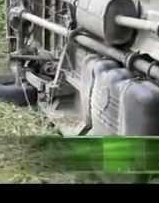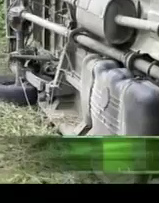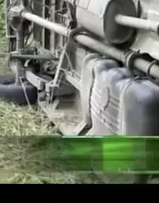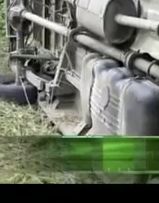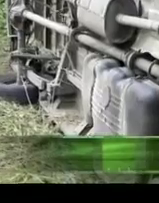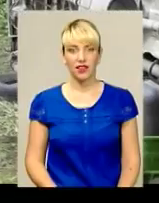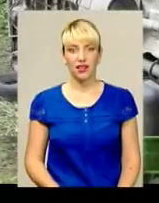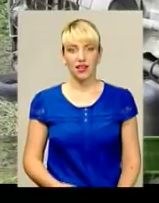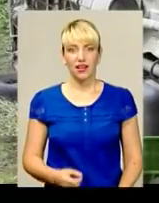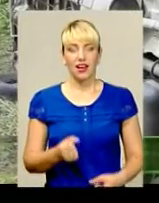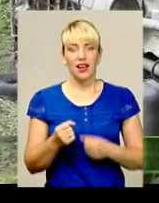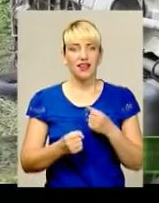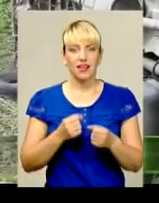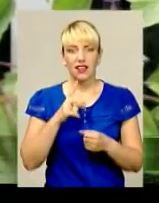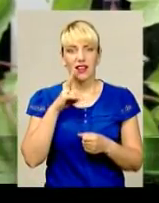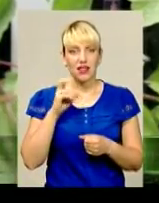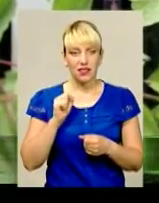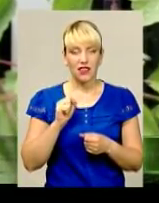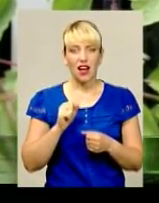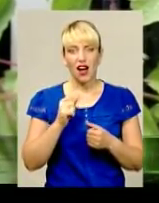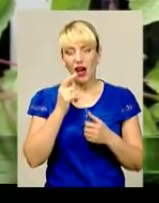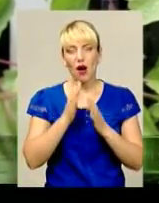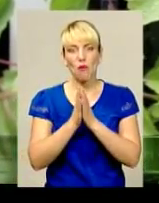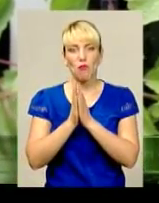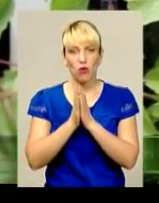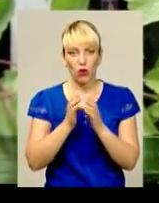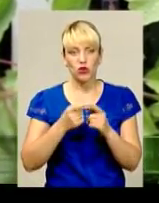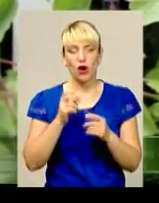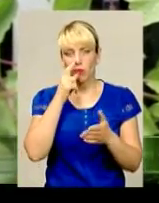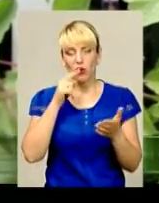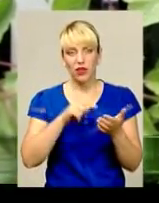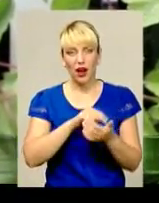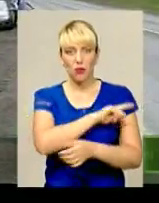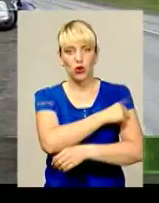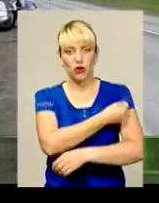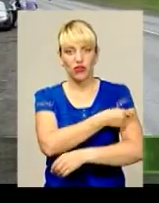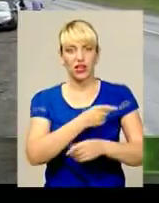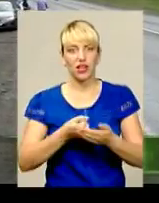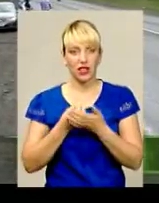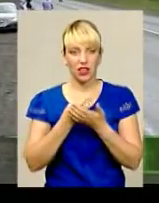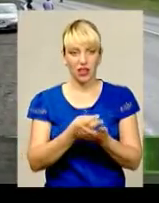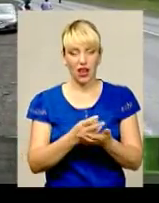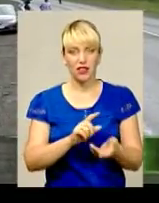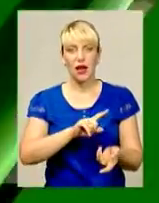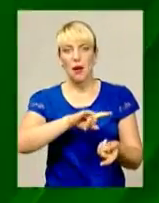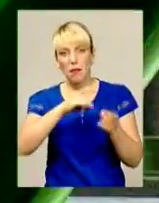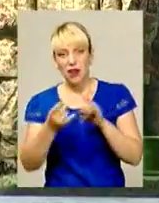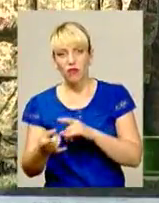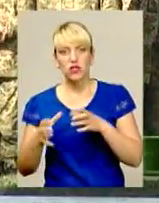Їхали на Прощу, а потрапили в лікарню. На Хмельниччині перекинувся автобус із 18-ма паломниками.